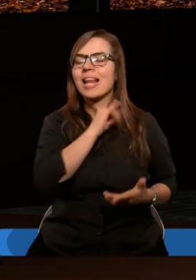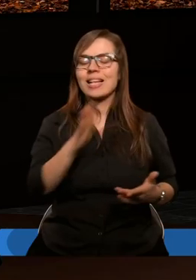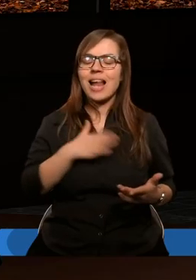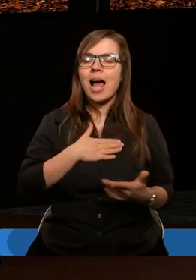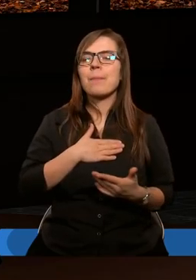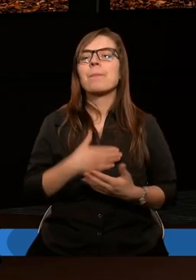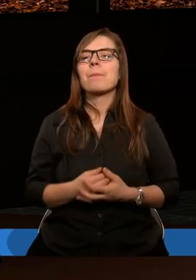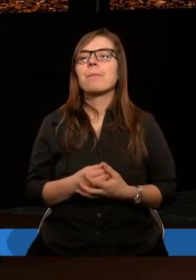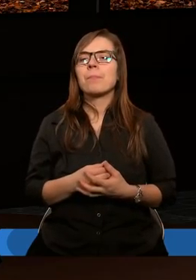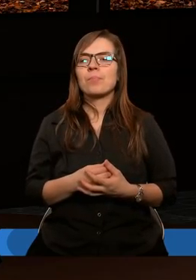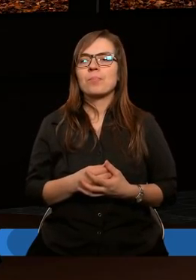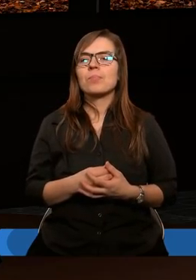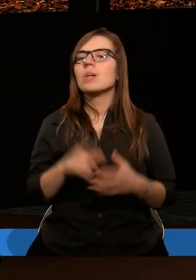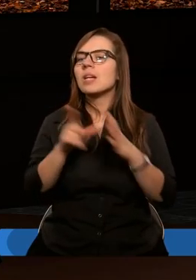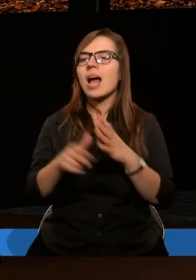sam,